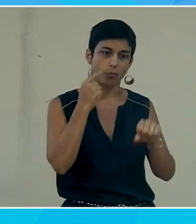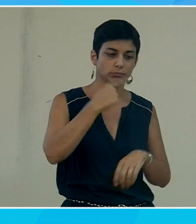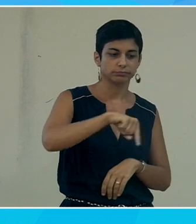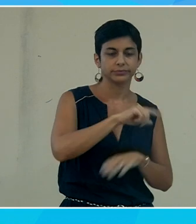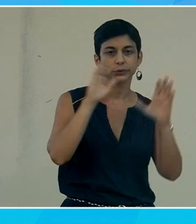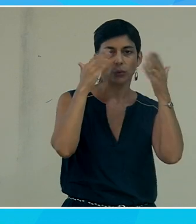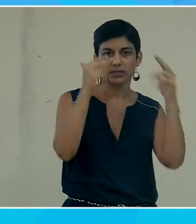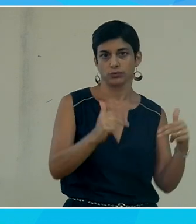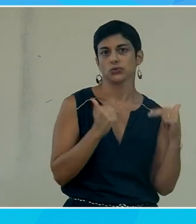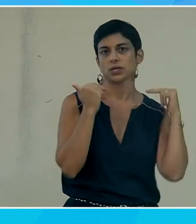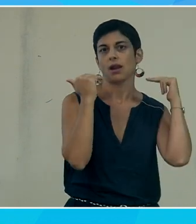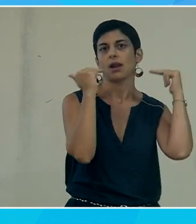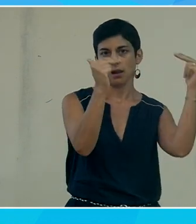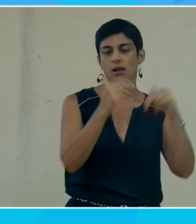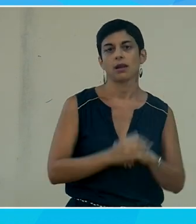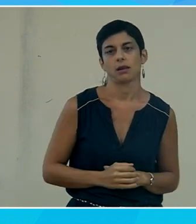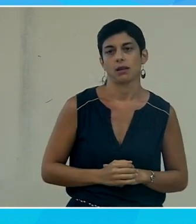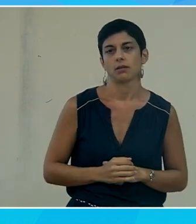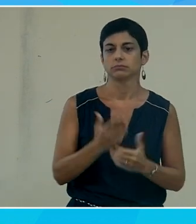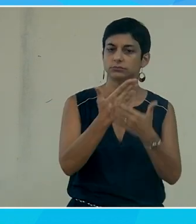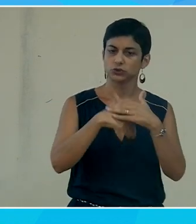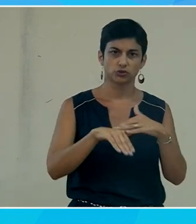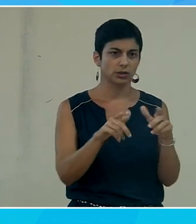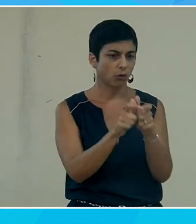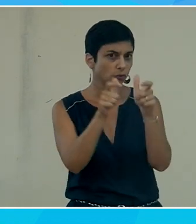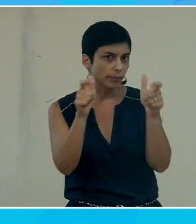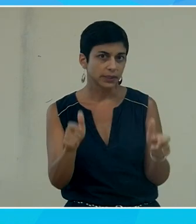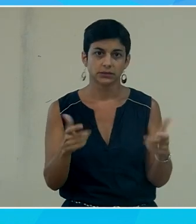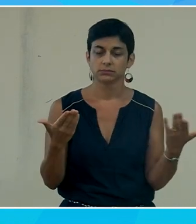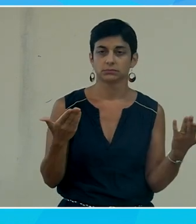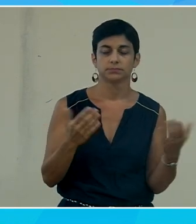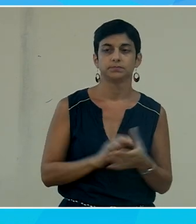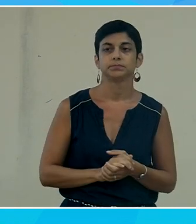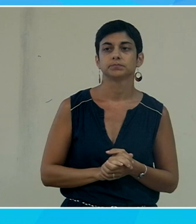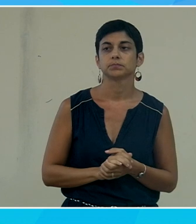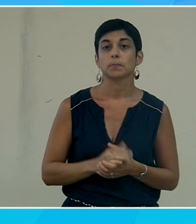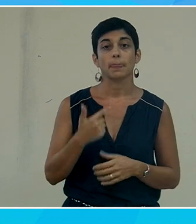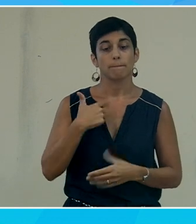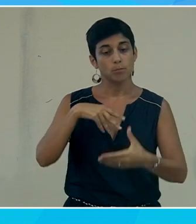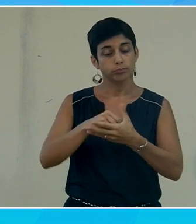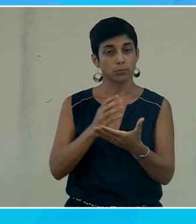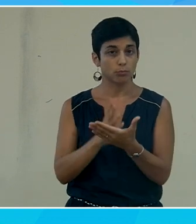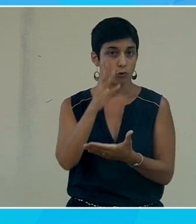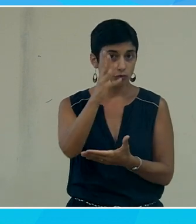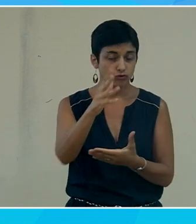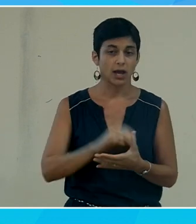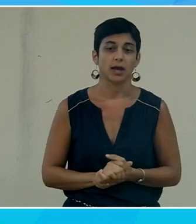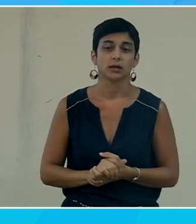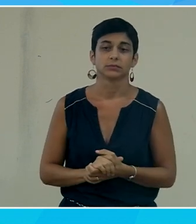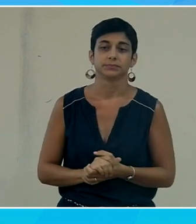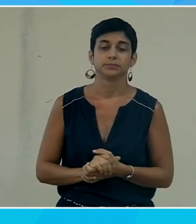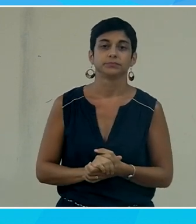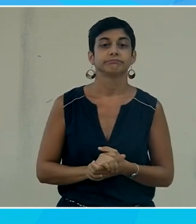dans les entreprises voire ailleurs alors je fais partie d'un projet qui s'appelle Aspip Friendly aussi